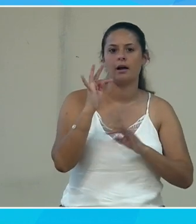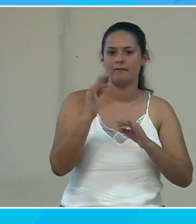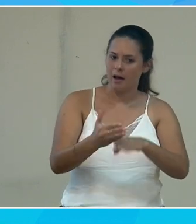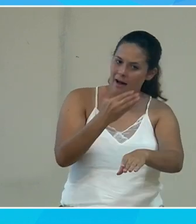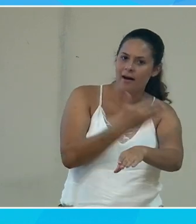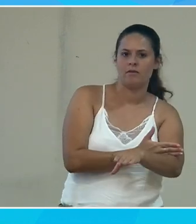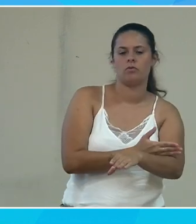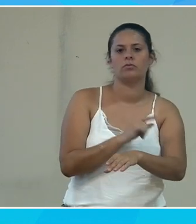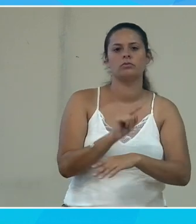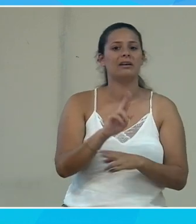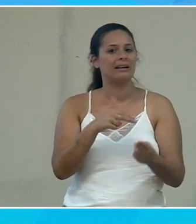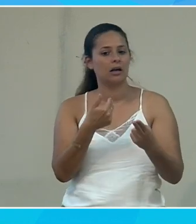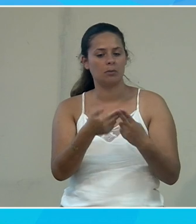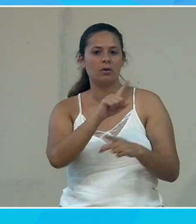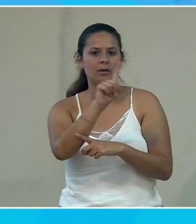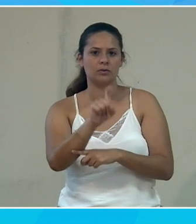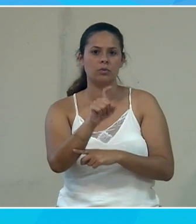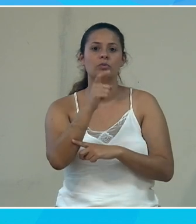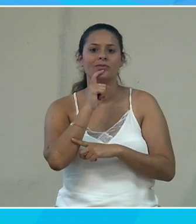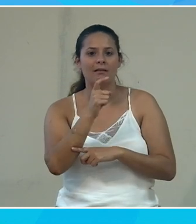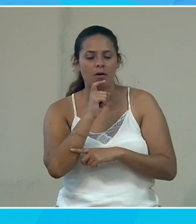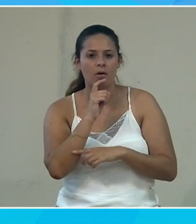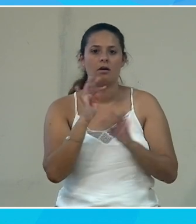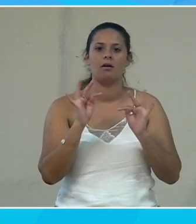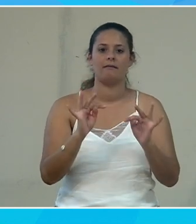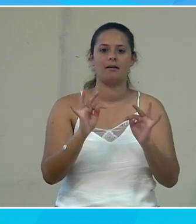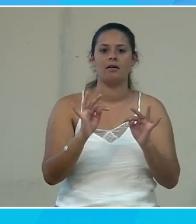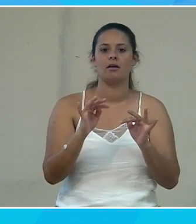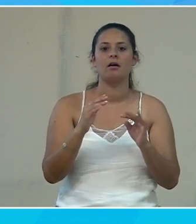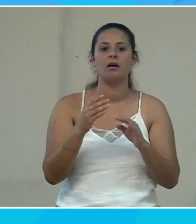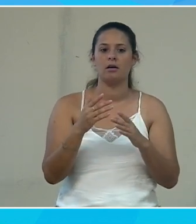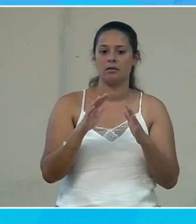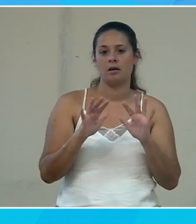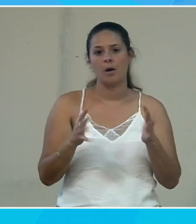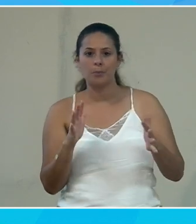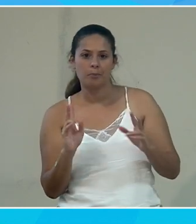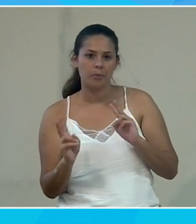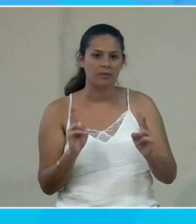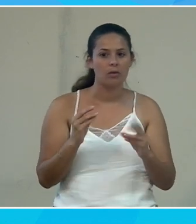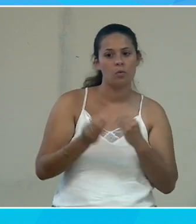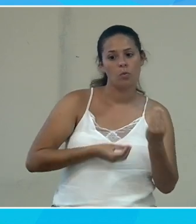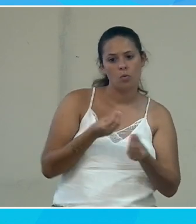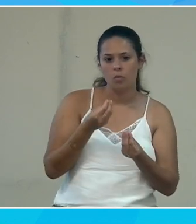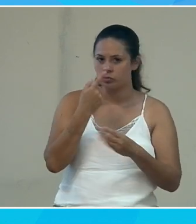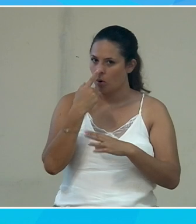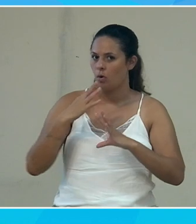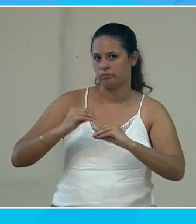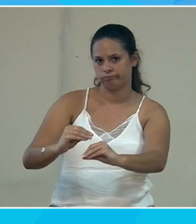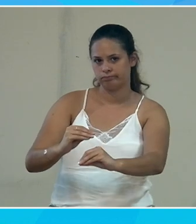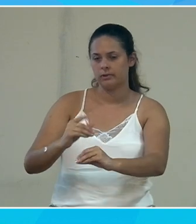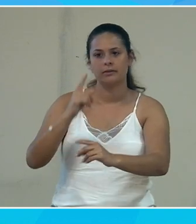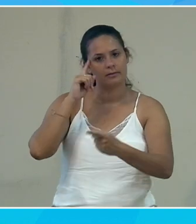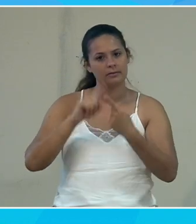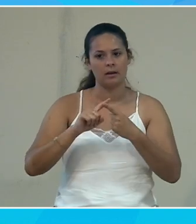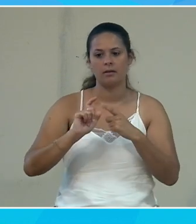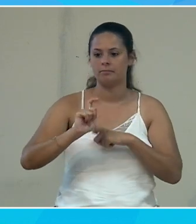amont et ça répond complètement à la question qui a été posée tout à l'heure sur a priori ou a posteriori on est vraiment sur du a priori le